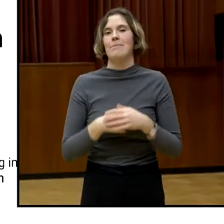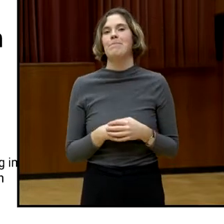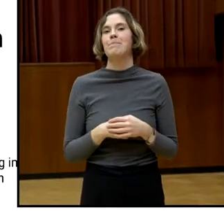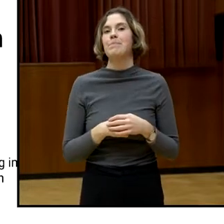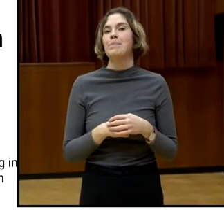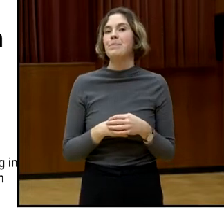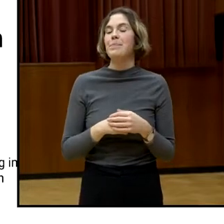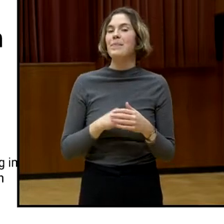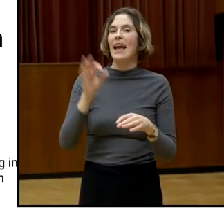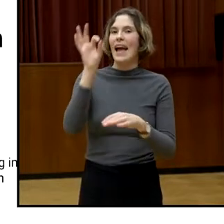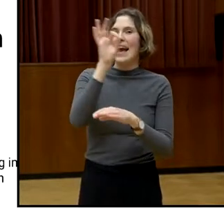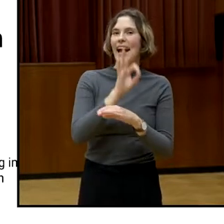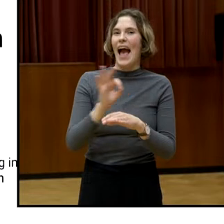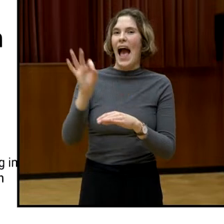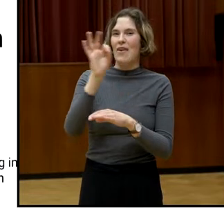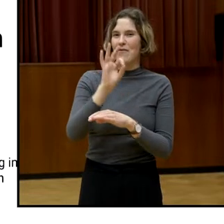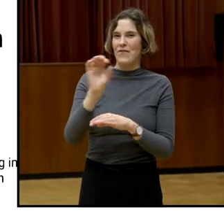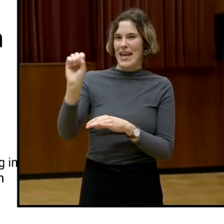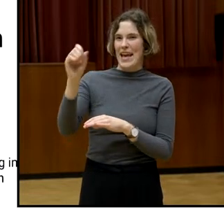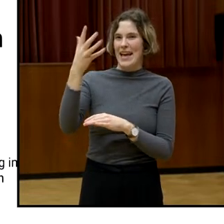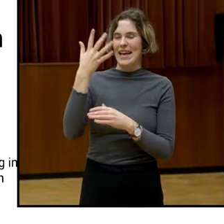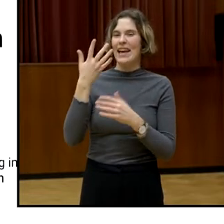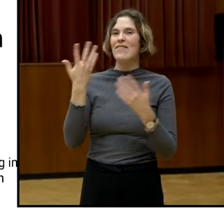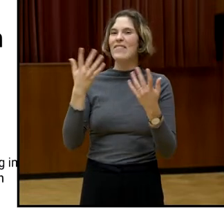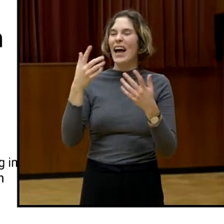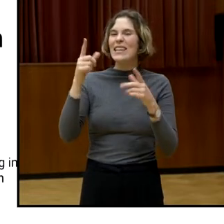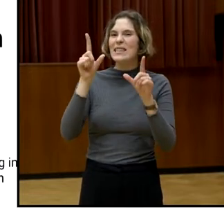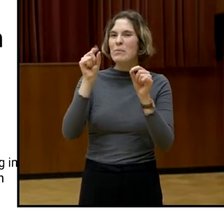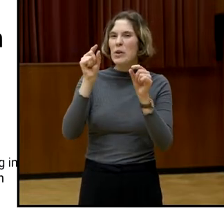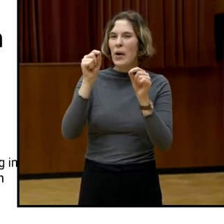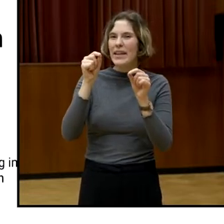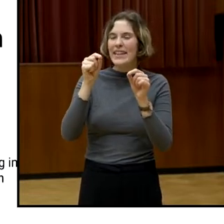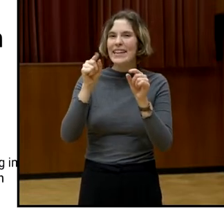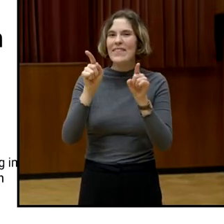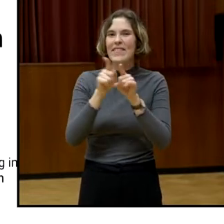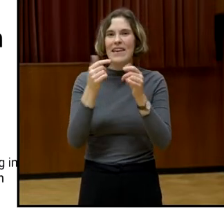Wahlausschlussschere. Ich komme dann noch dazu, warum sie so heißt.